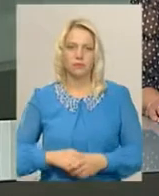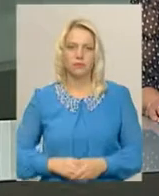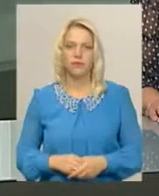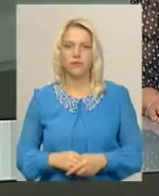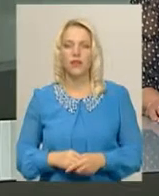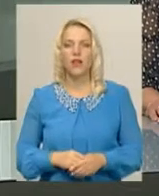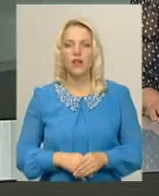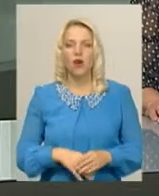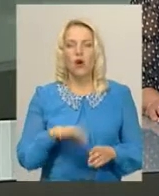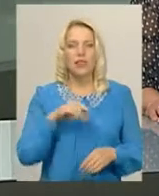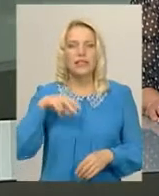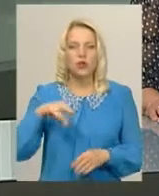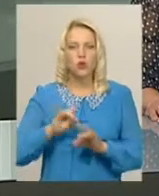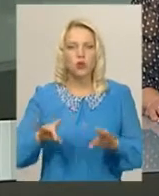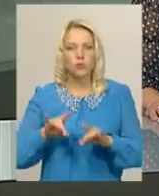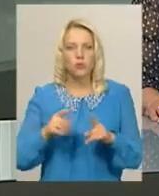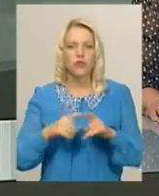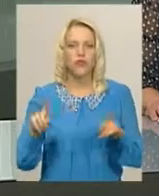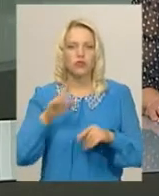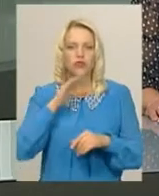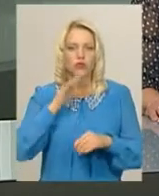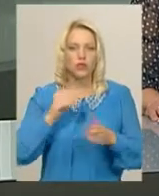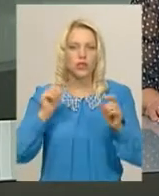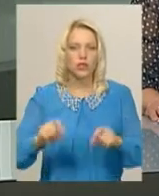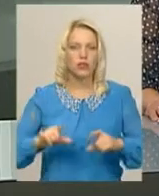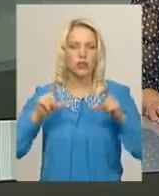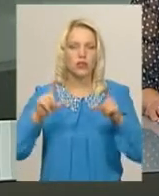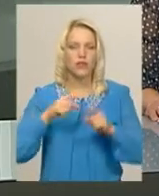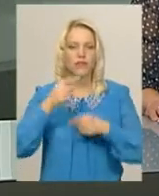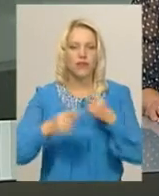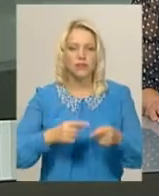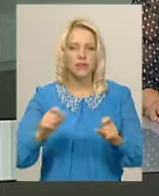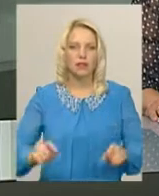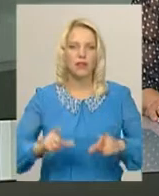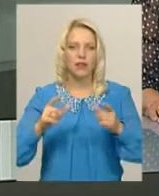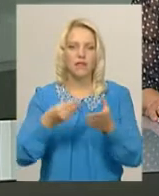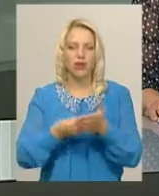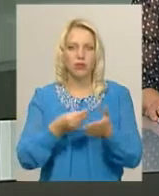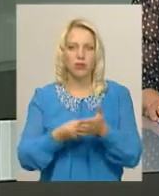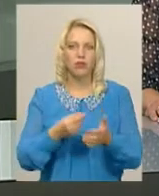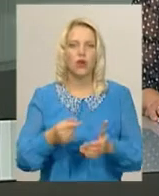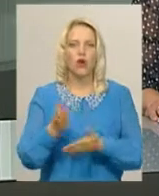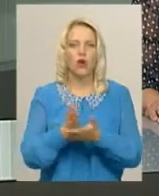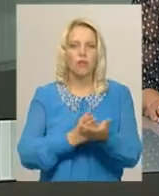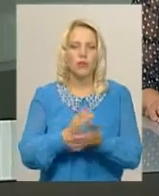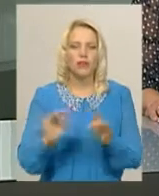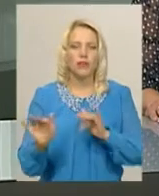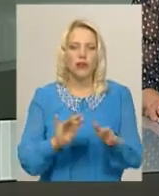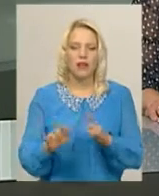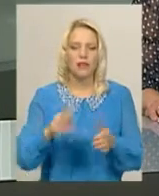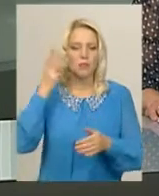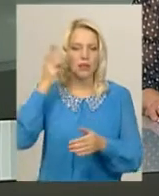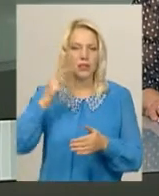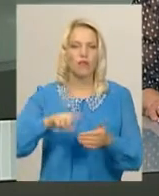Олексій Лункін розповідає, ціна на воду збільшилася у наслідок підвищення вартості обслуговування діяльності міського комунального підприємства